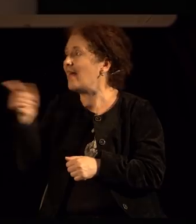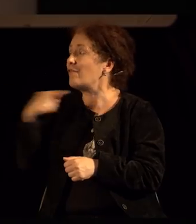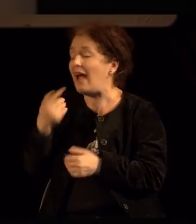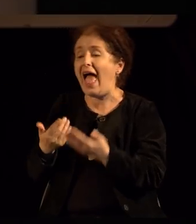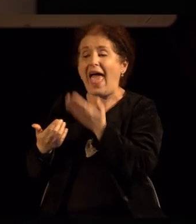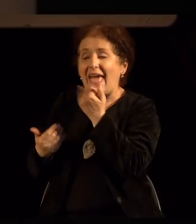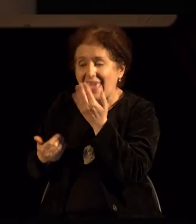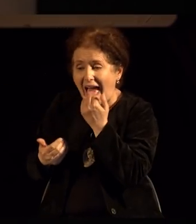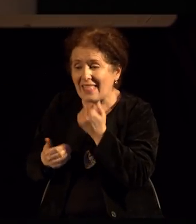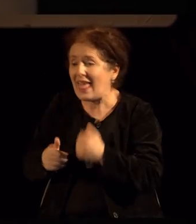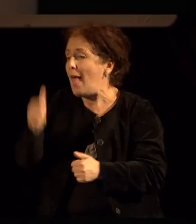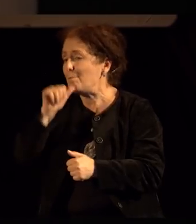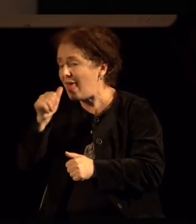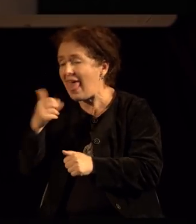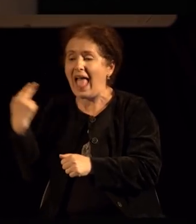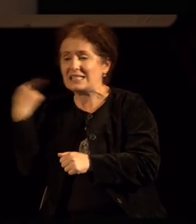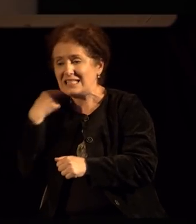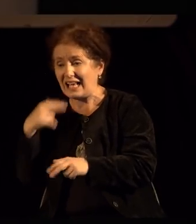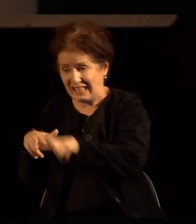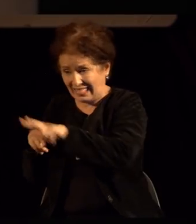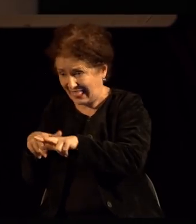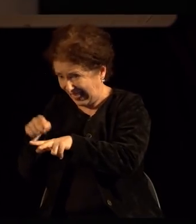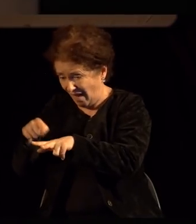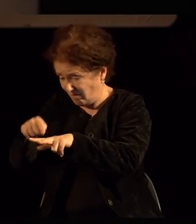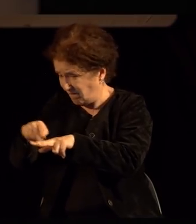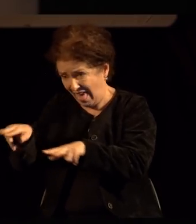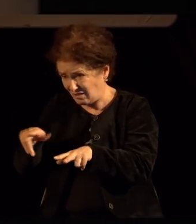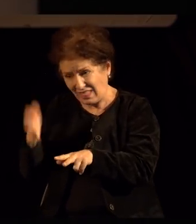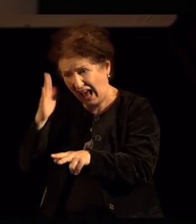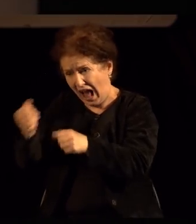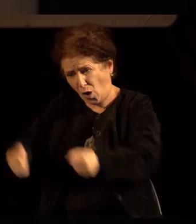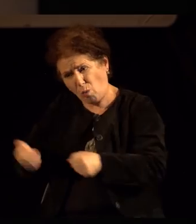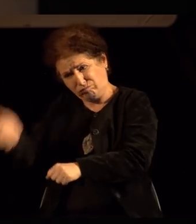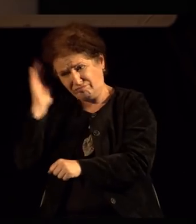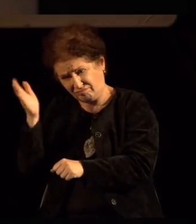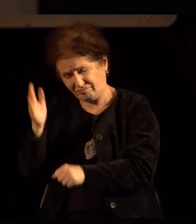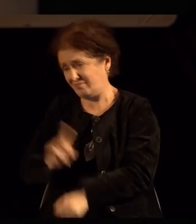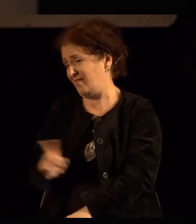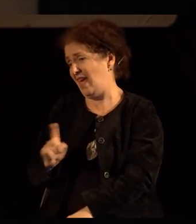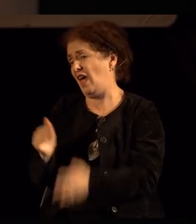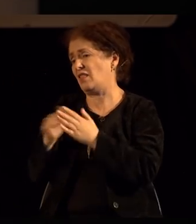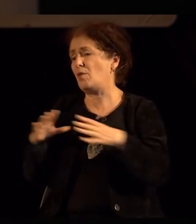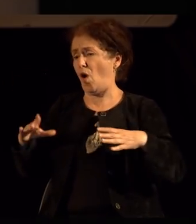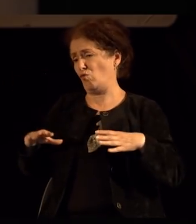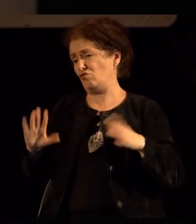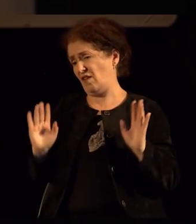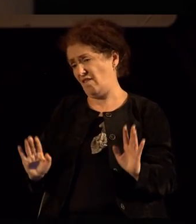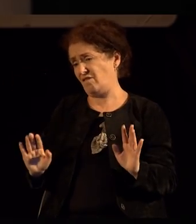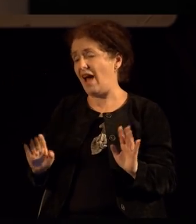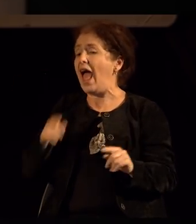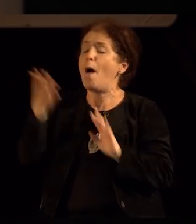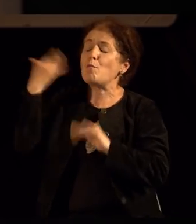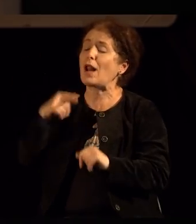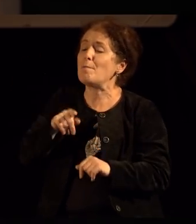хедониста. Дали е така? Па, најдобри хедонисти кои уживаат во пиелак вино,